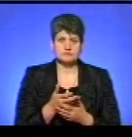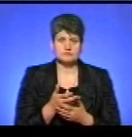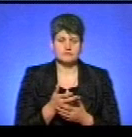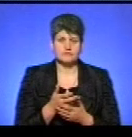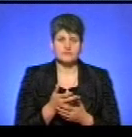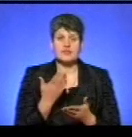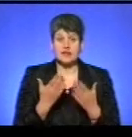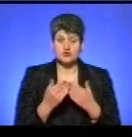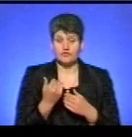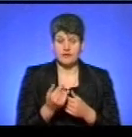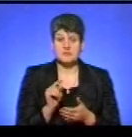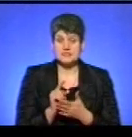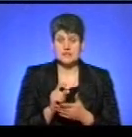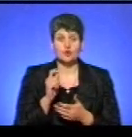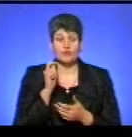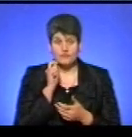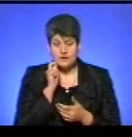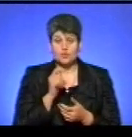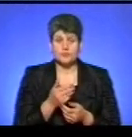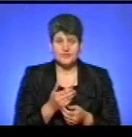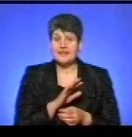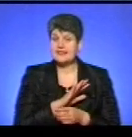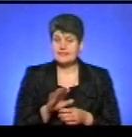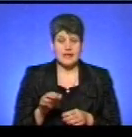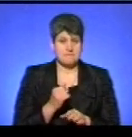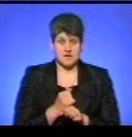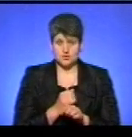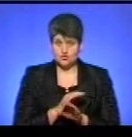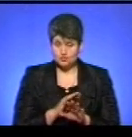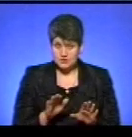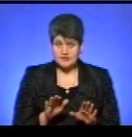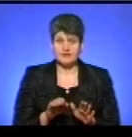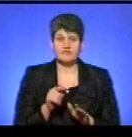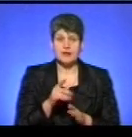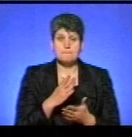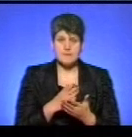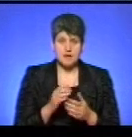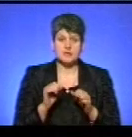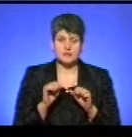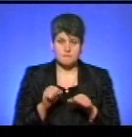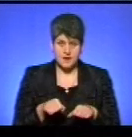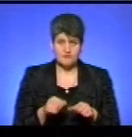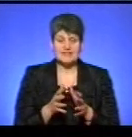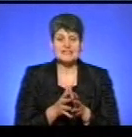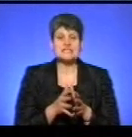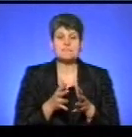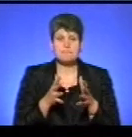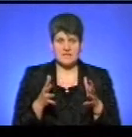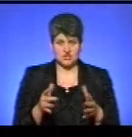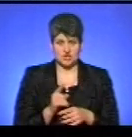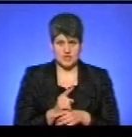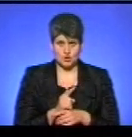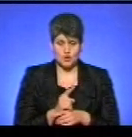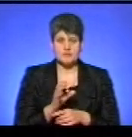Якщо ви пенсійного віку і не працюєте, то ви маєте право на збільшення норми,